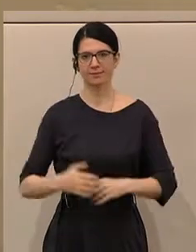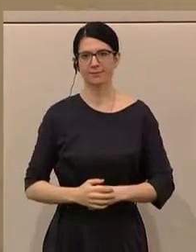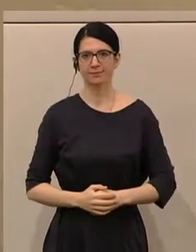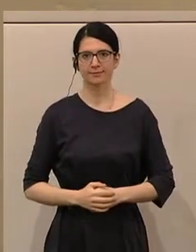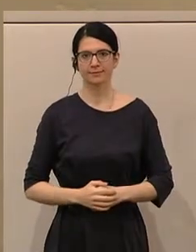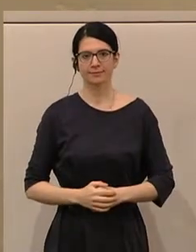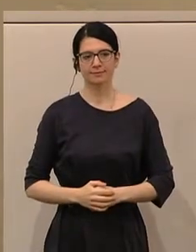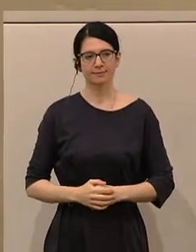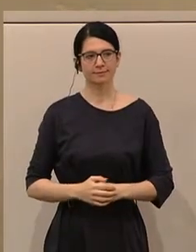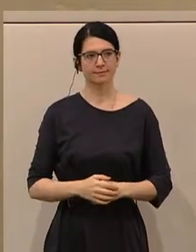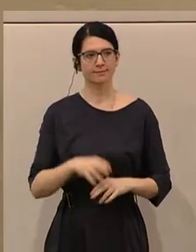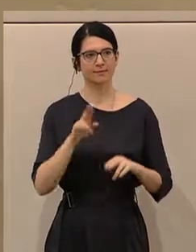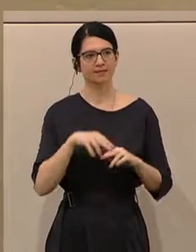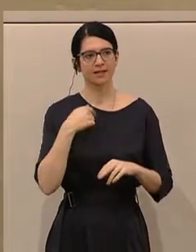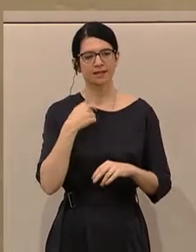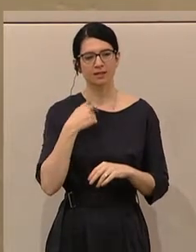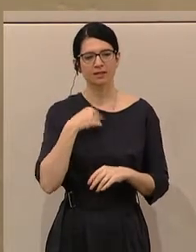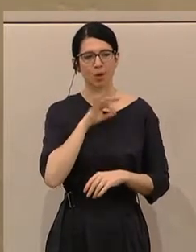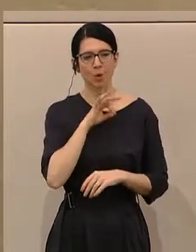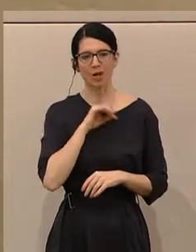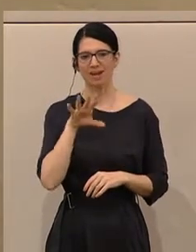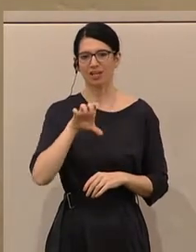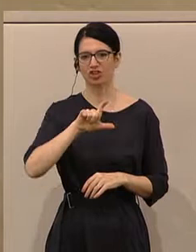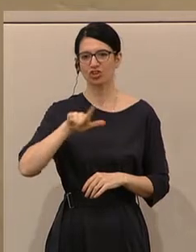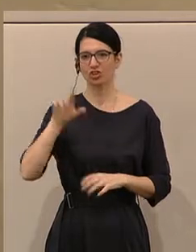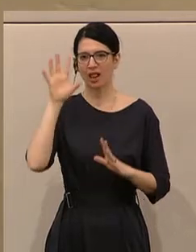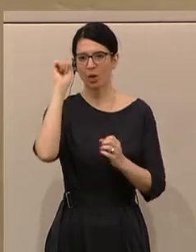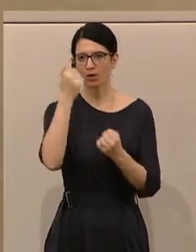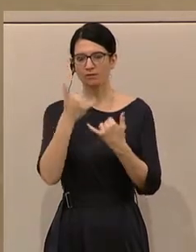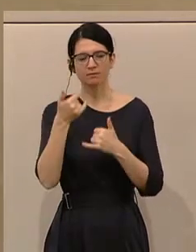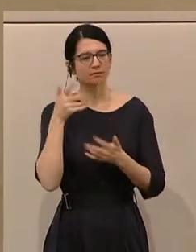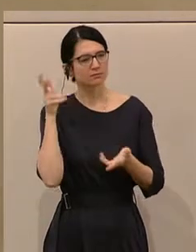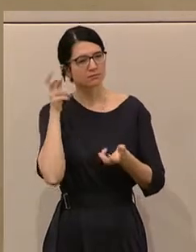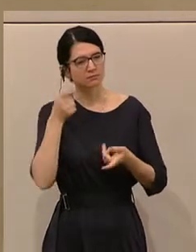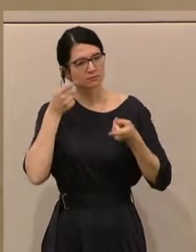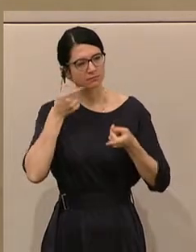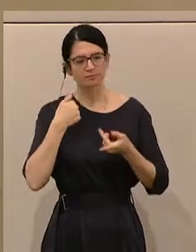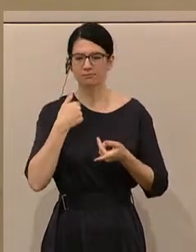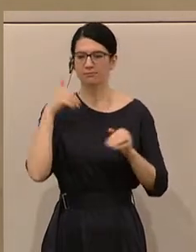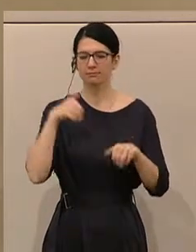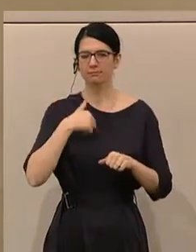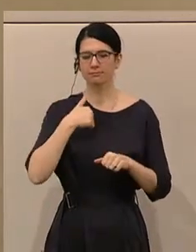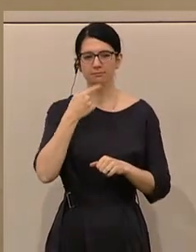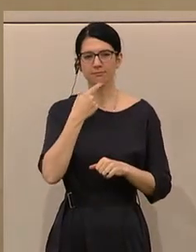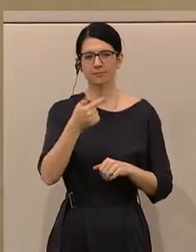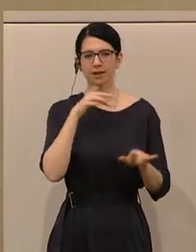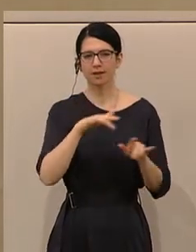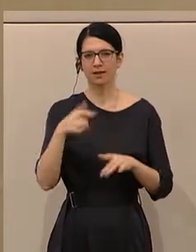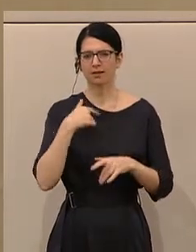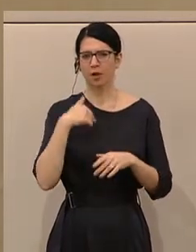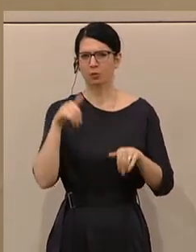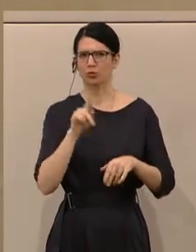Wenn ich dem Kollegen Schellhorn jetzt so zugehört habe, dann würde ich schon die Feststellung machen, dass er ein bisschen auf seinen